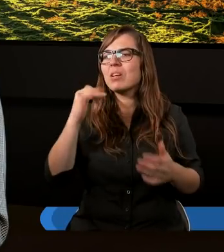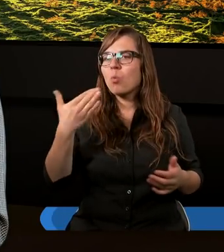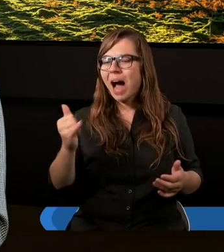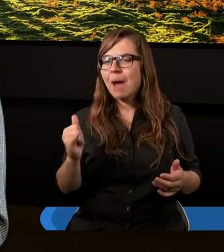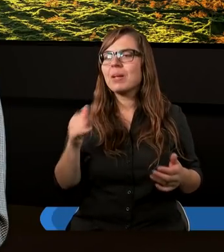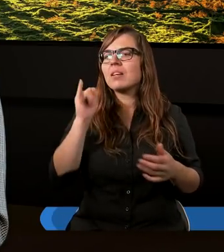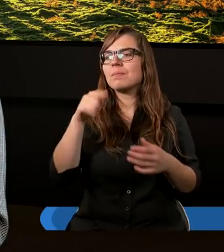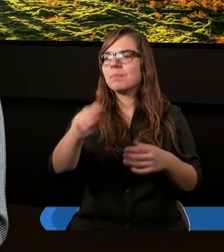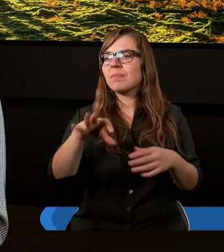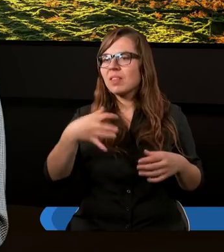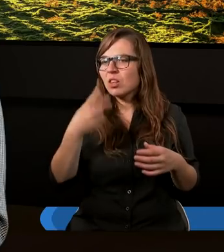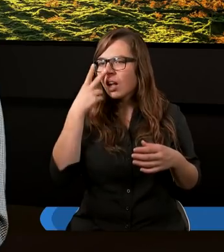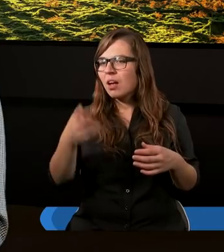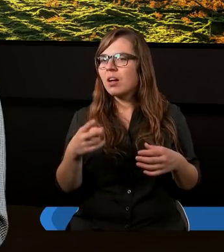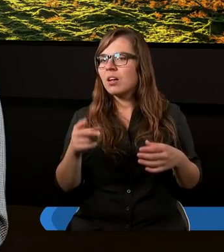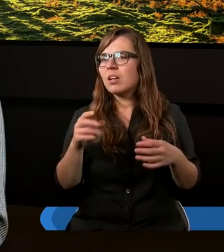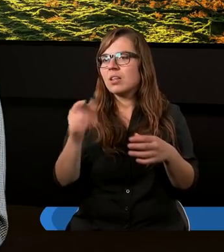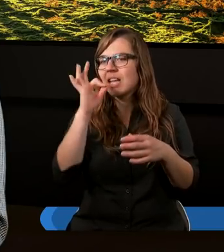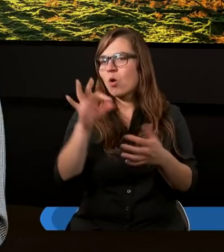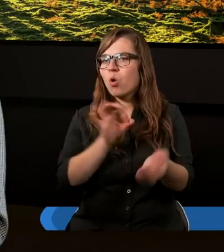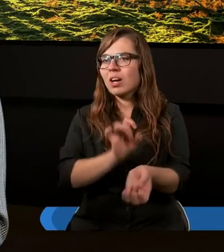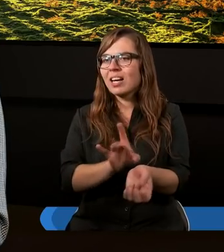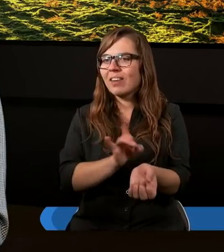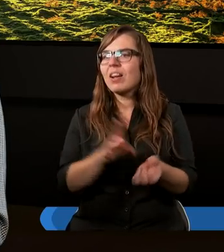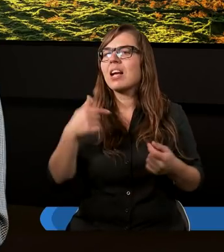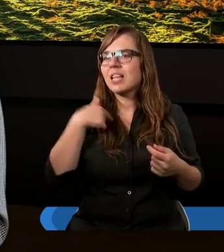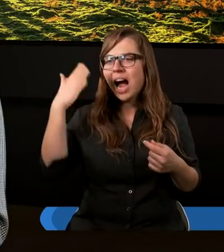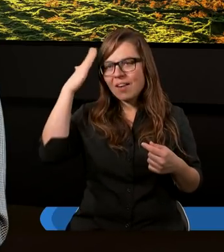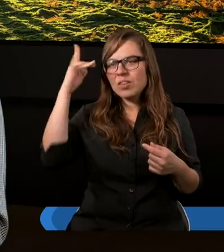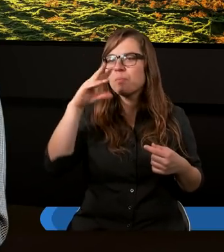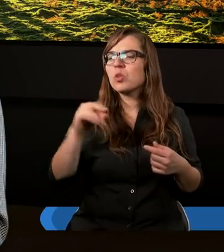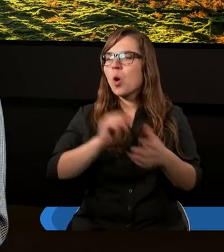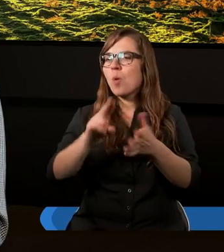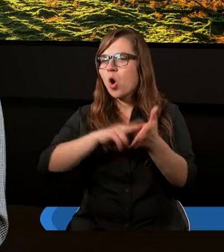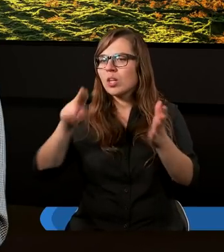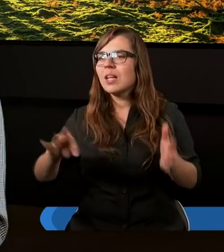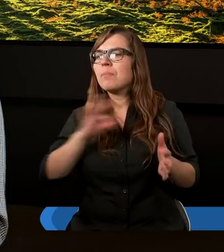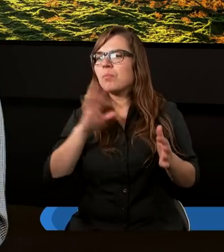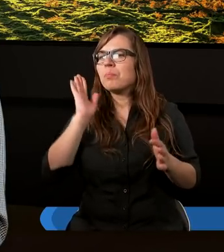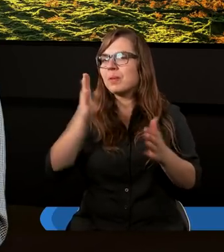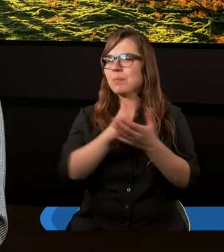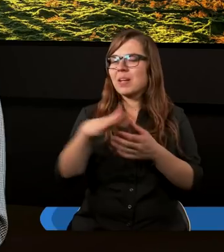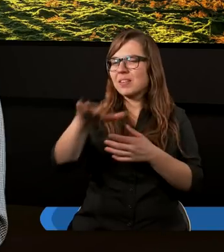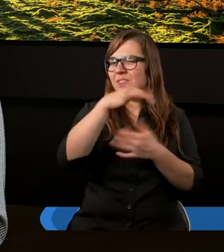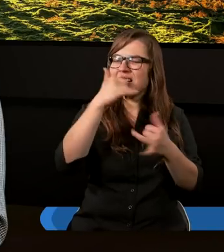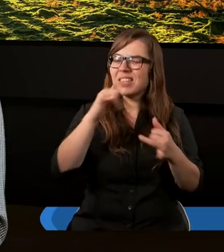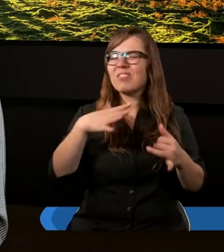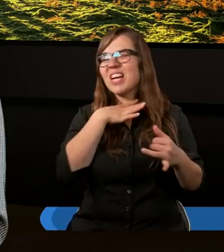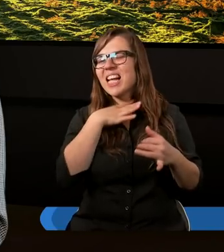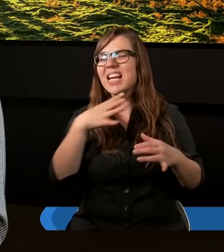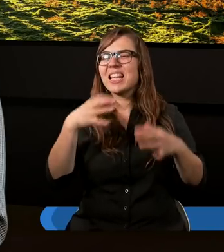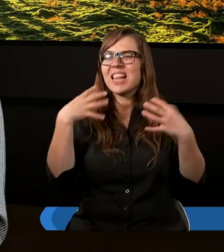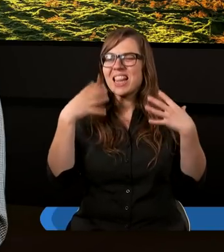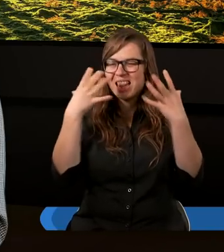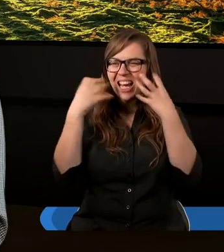abyście paśli zbór pański nabyty własną jego krwią. Ja wiem, że po odejściu moim wejdą między was wilki drapieżne,